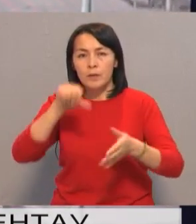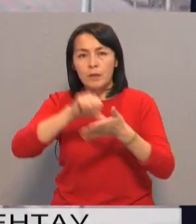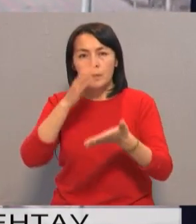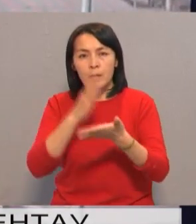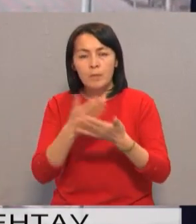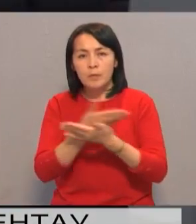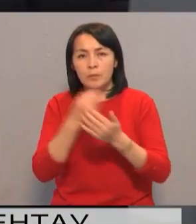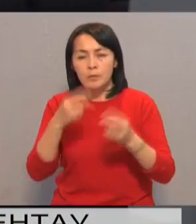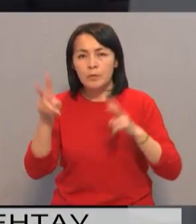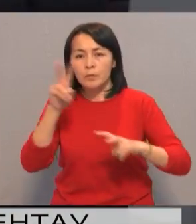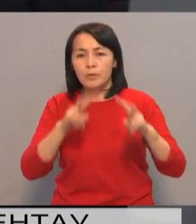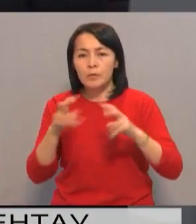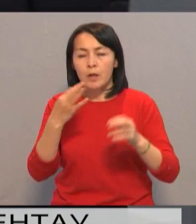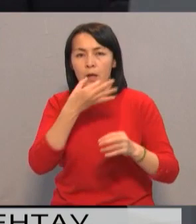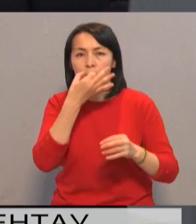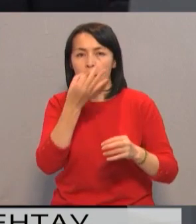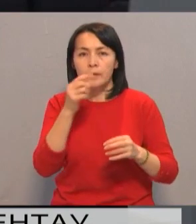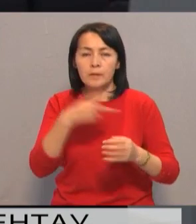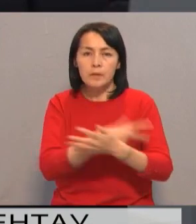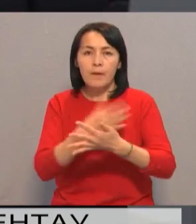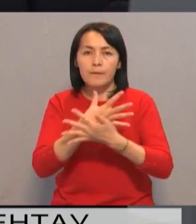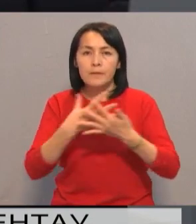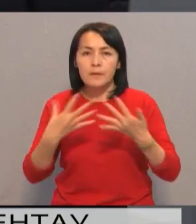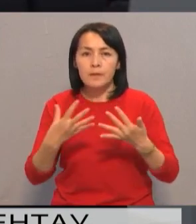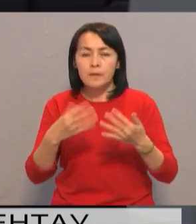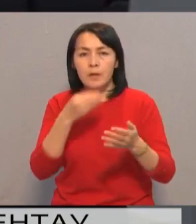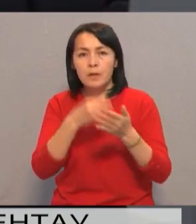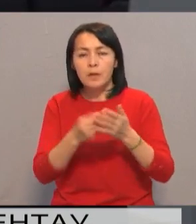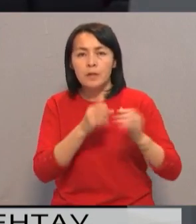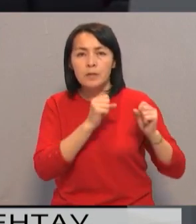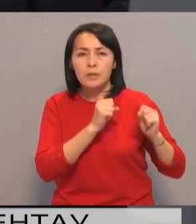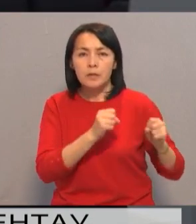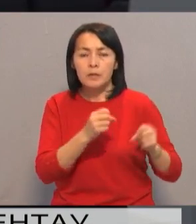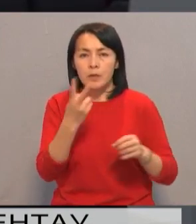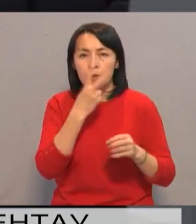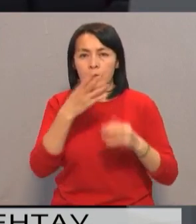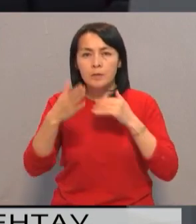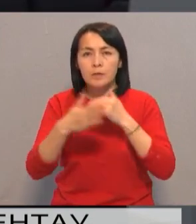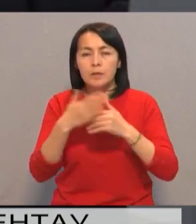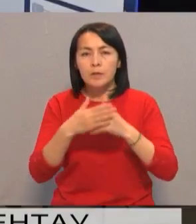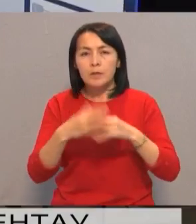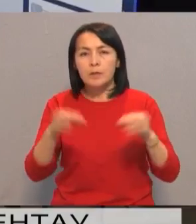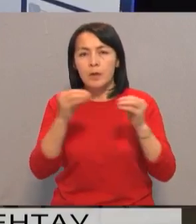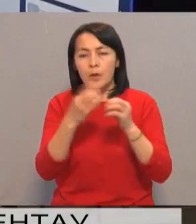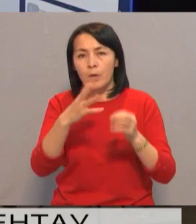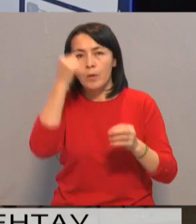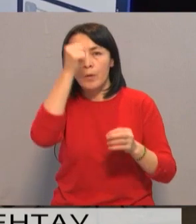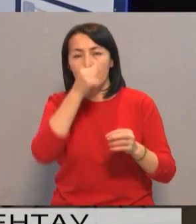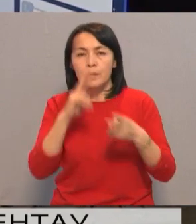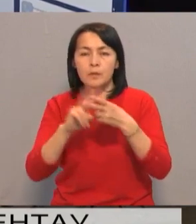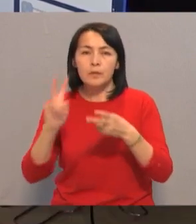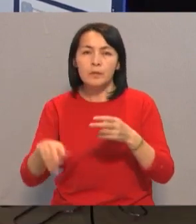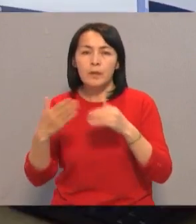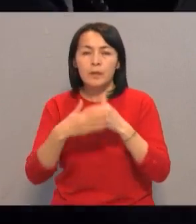аналогичным преступлениям. Отметим, что за сбыт наркотических средств в особо крупном размере предусмотрено наказание в виде лишения свободы до